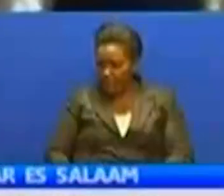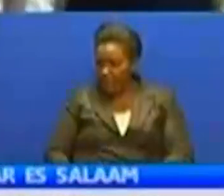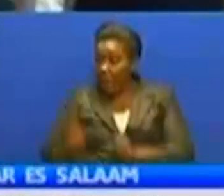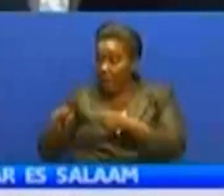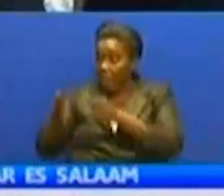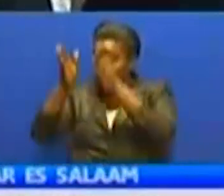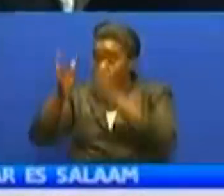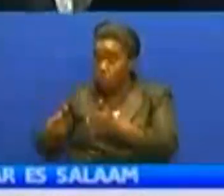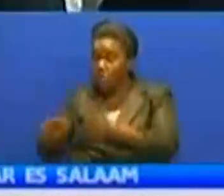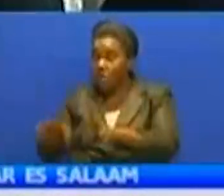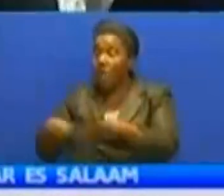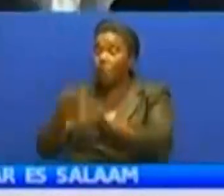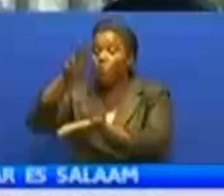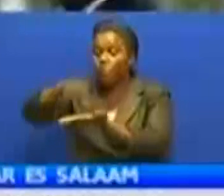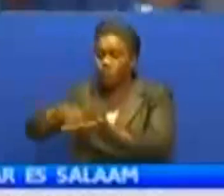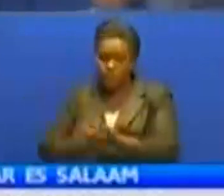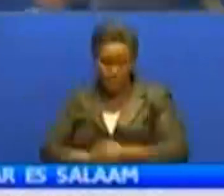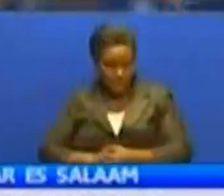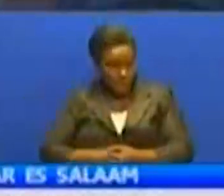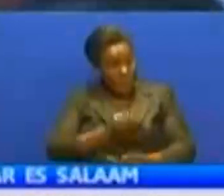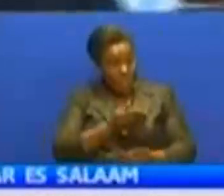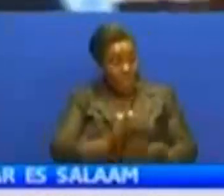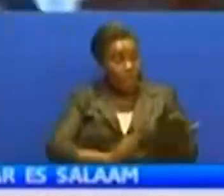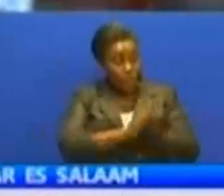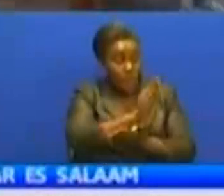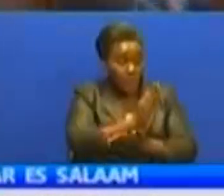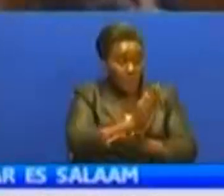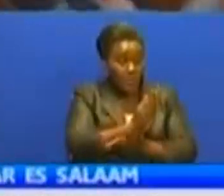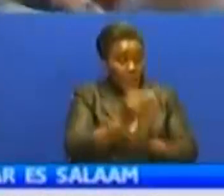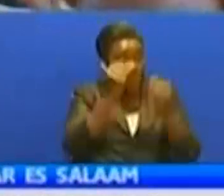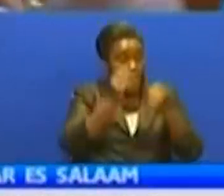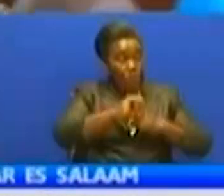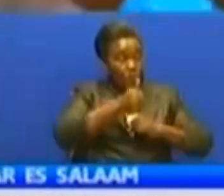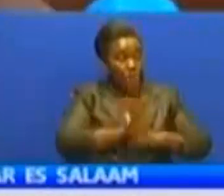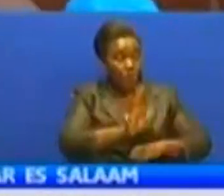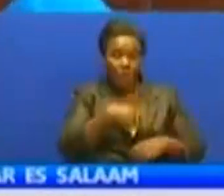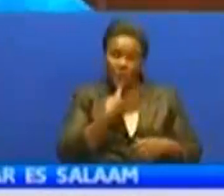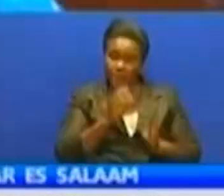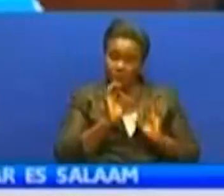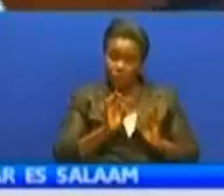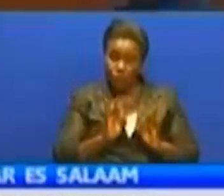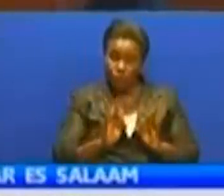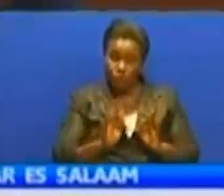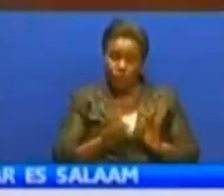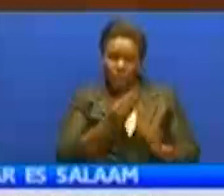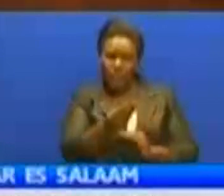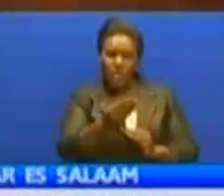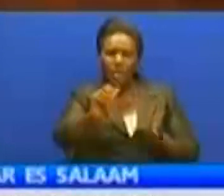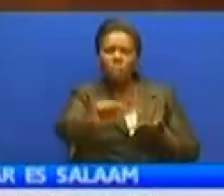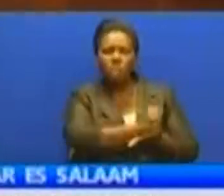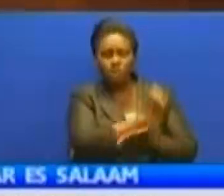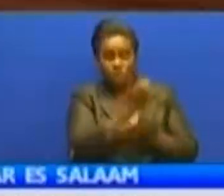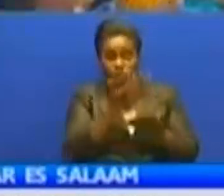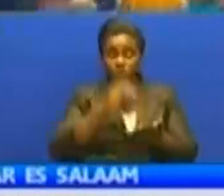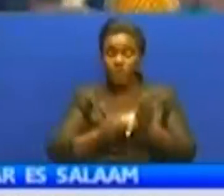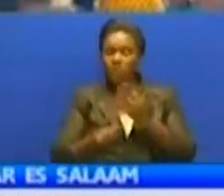leo na Hakimu Mkazi mkuu, Janet Mtega, bada Isayamuita kupitia wakili wake hekima muasipu kuomba